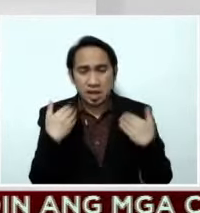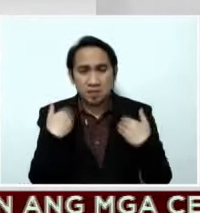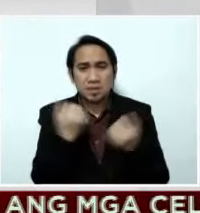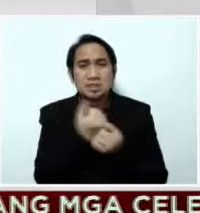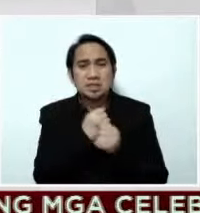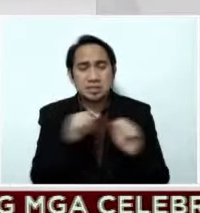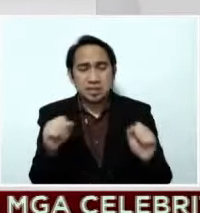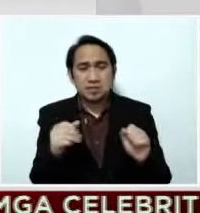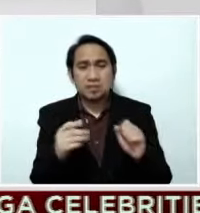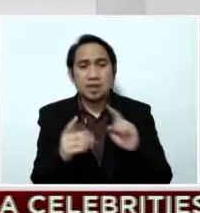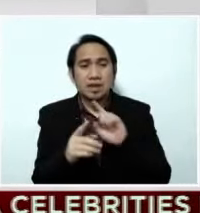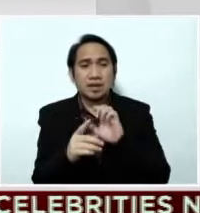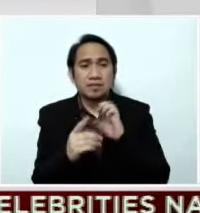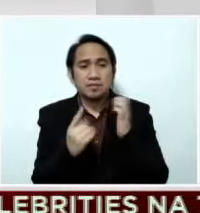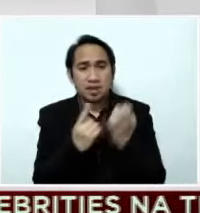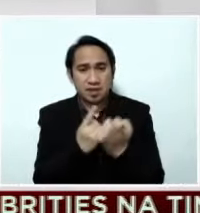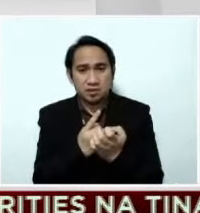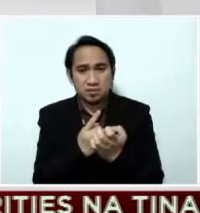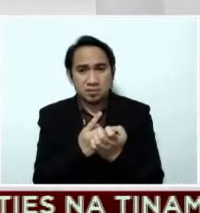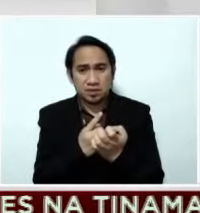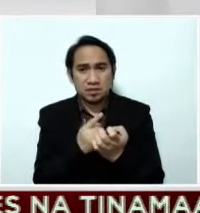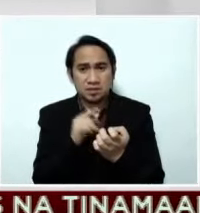mga kabataan na matuto.